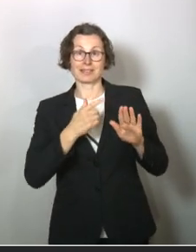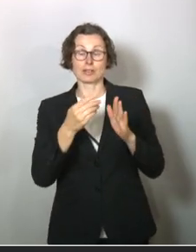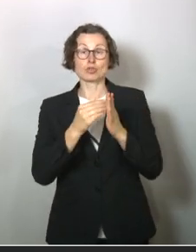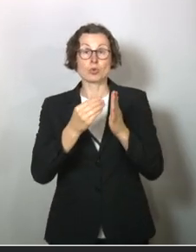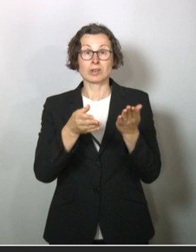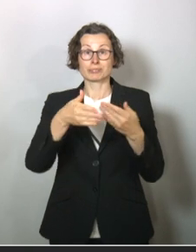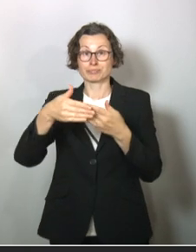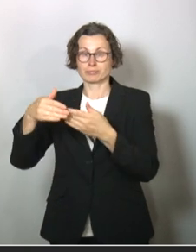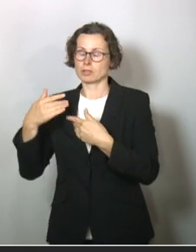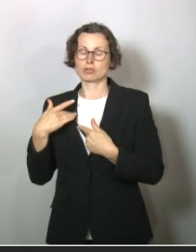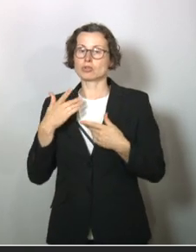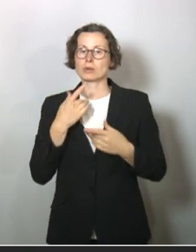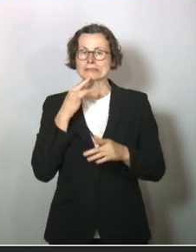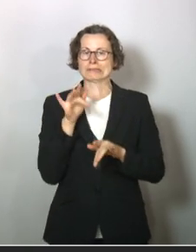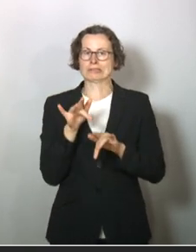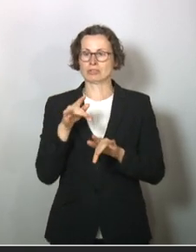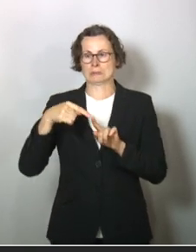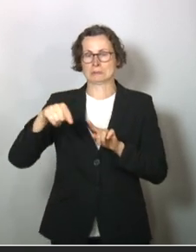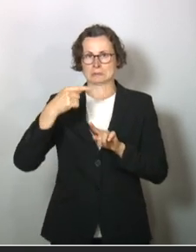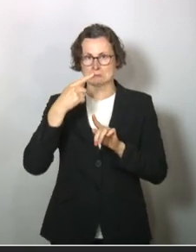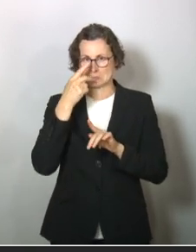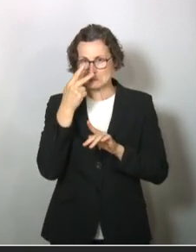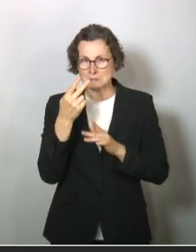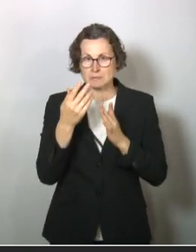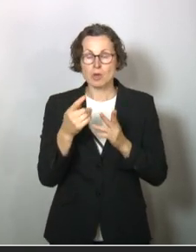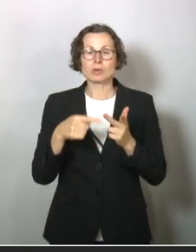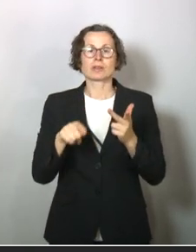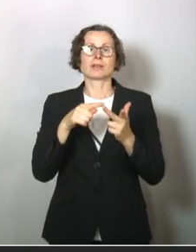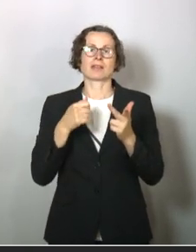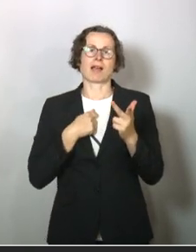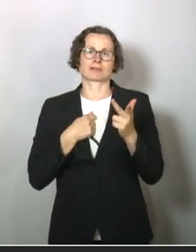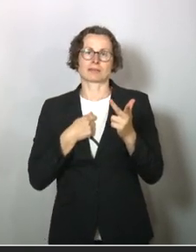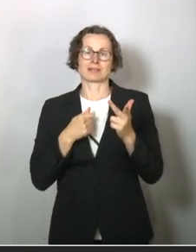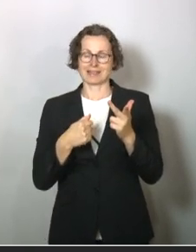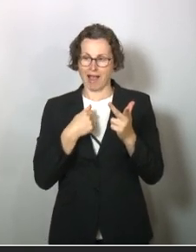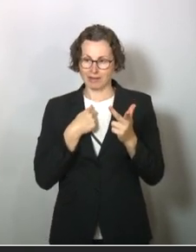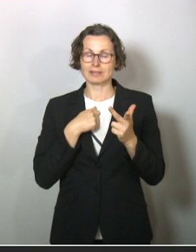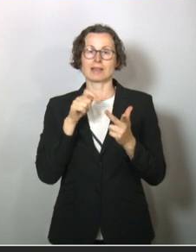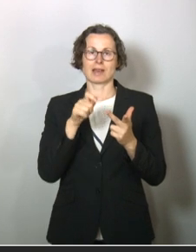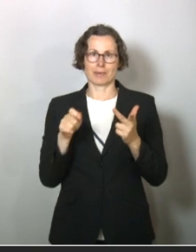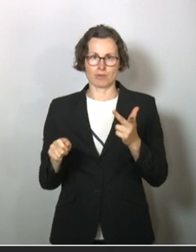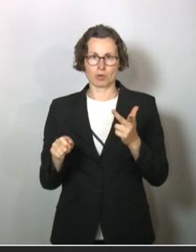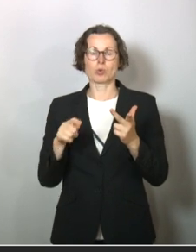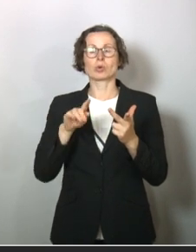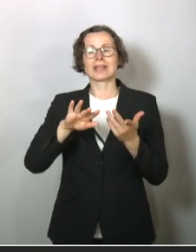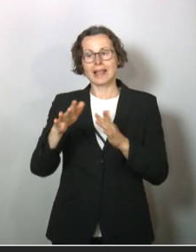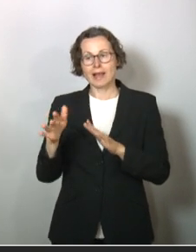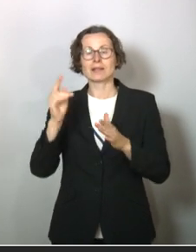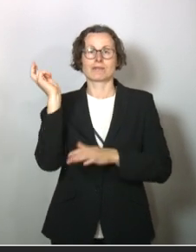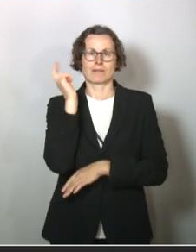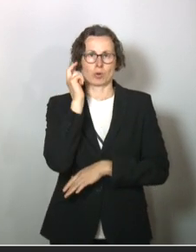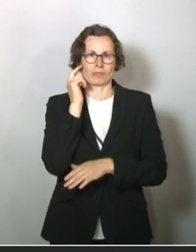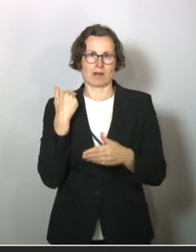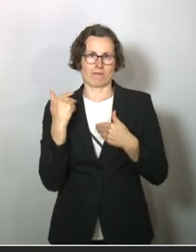wirksam das wirklich ist, das wird sich erst herausstellen. Und vor allem die Angst, die Angst der Bevölkerung und das relativ vernünftige Verhalten der